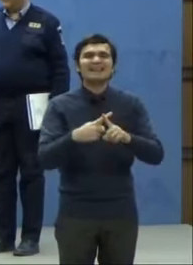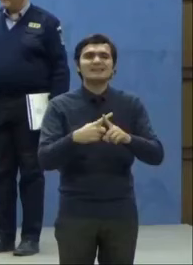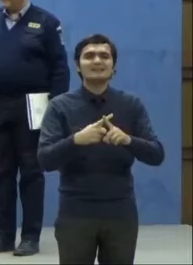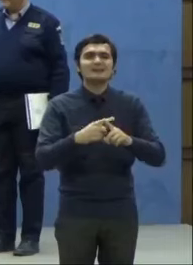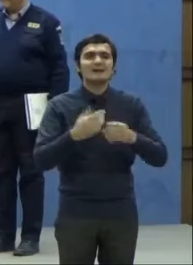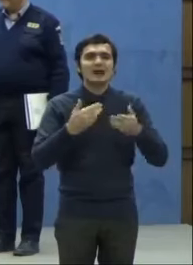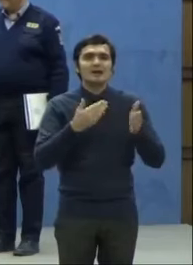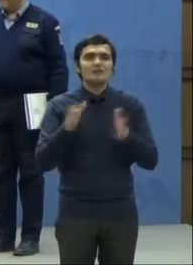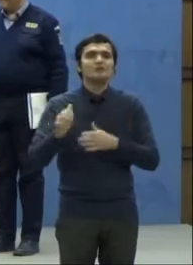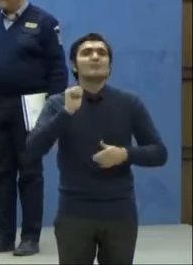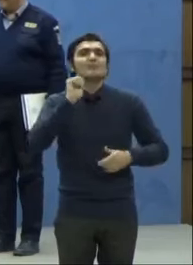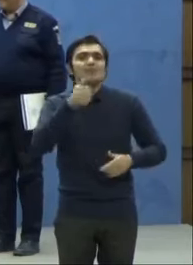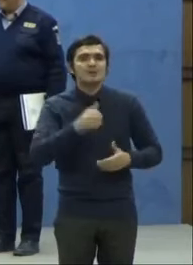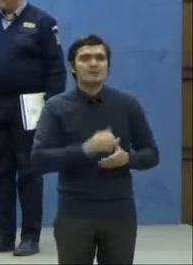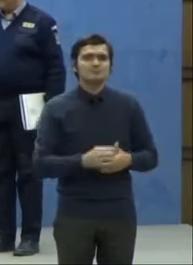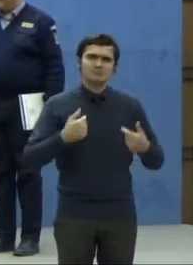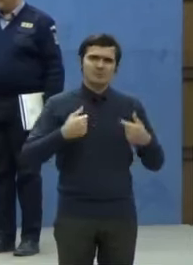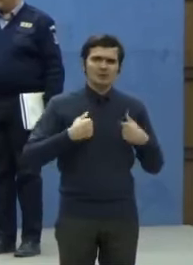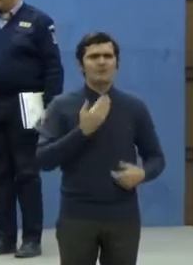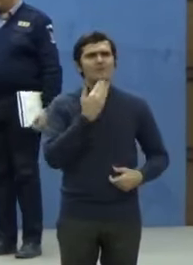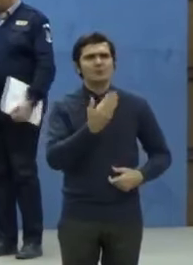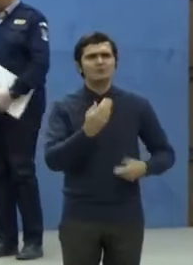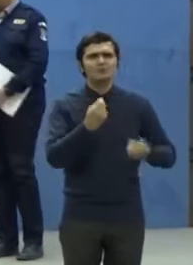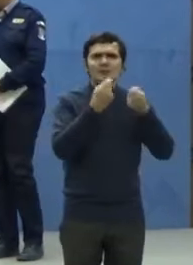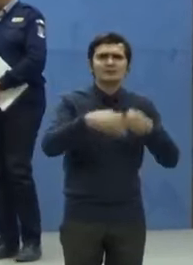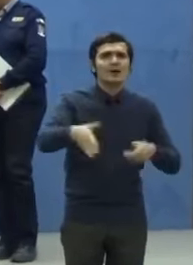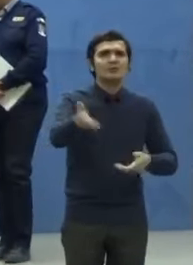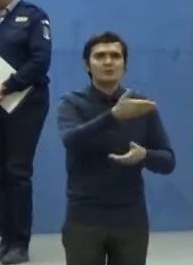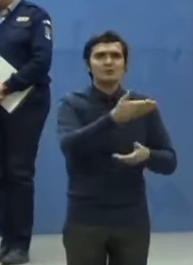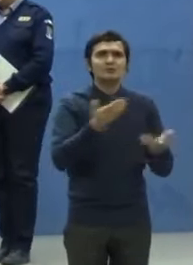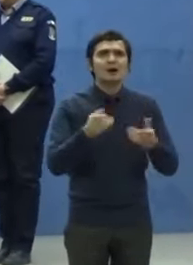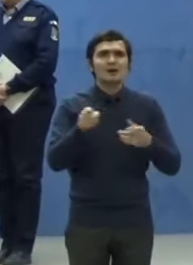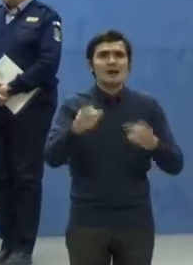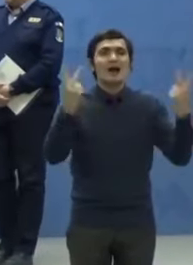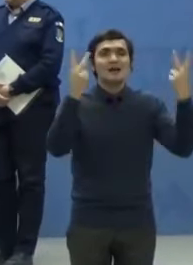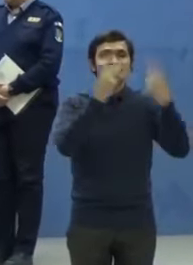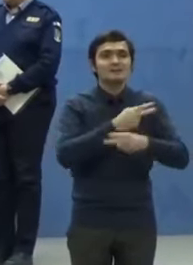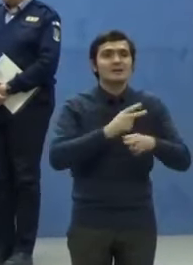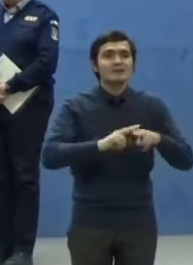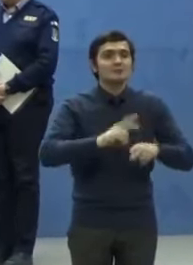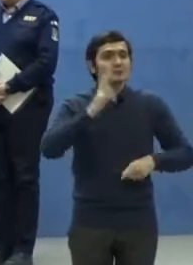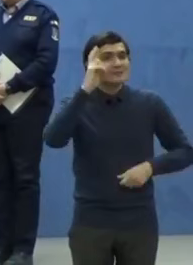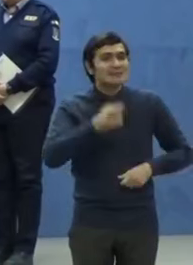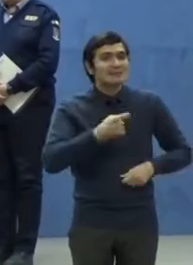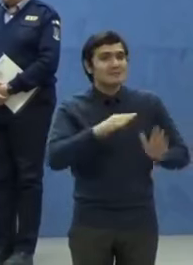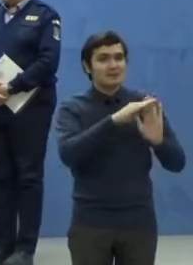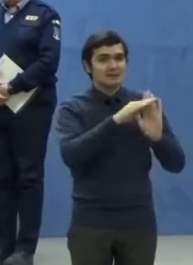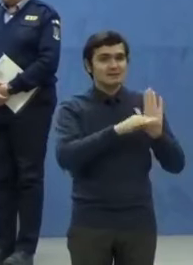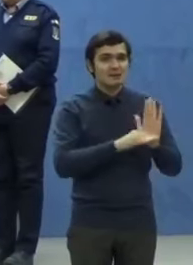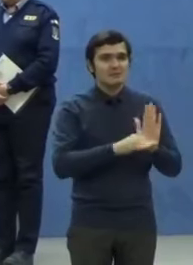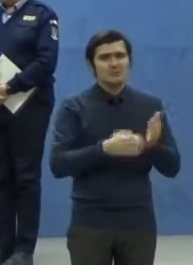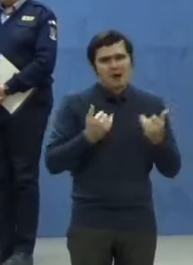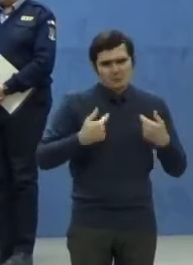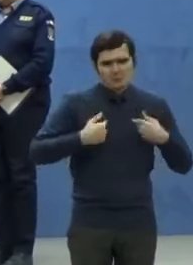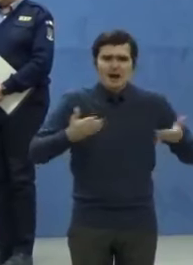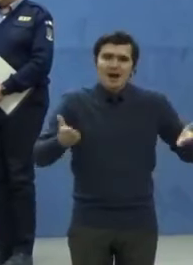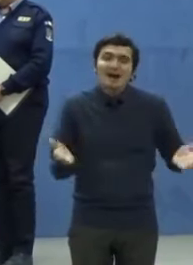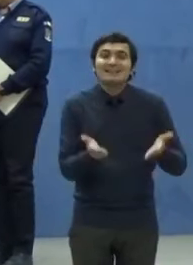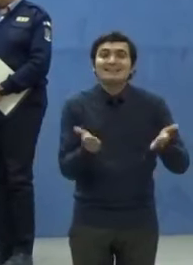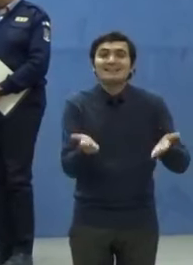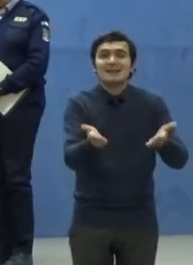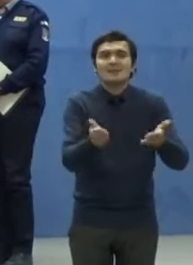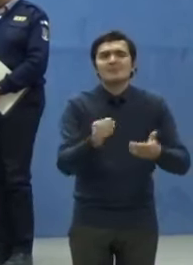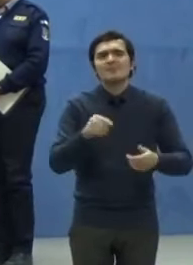Vă mulțumesc tuturor celor care ați înțeles să respectați regulile și îi îndemn pe cei care